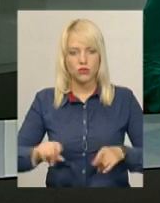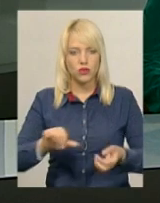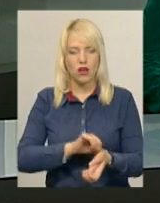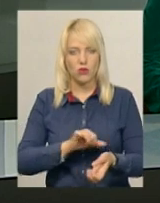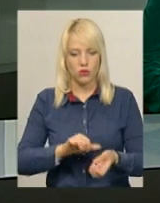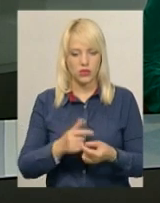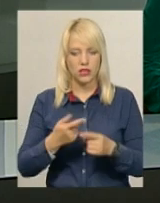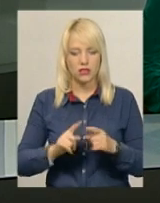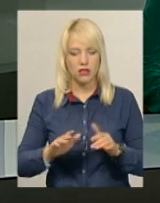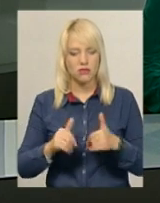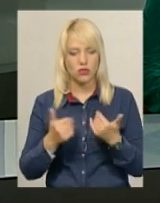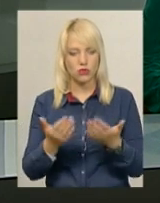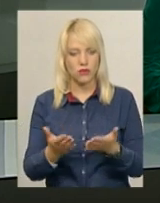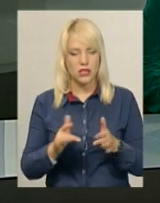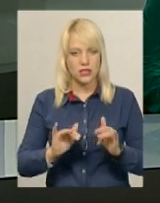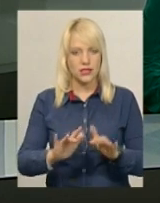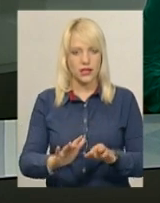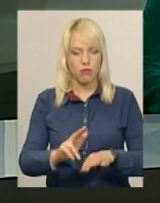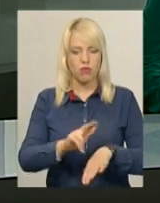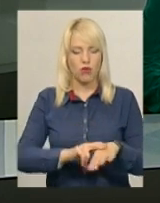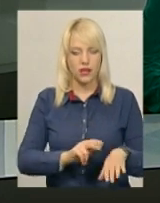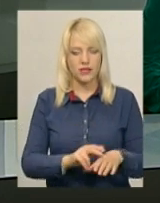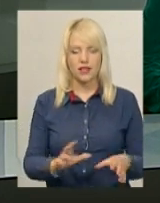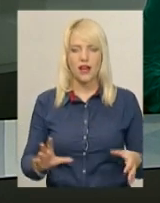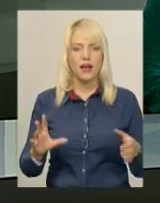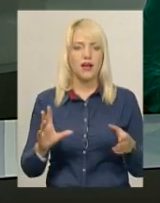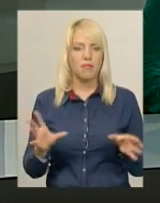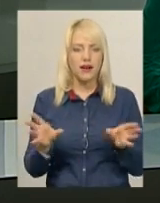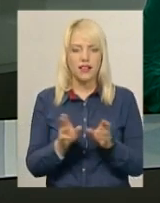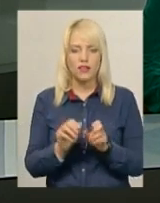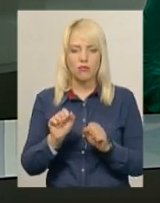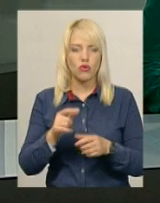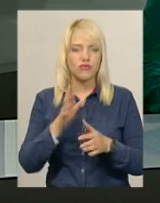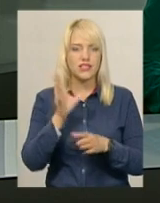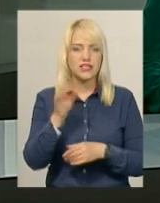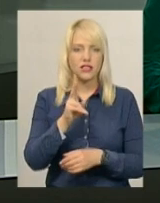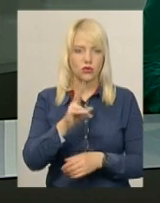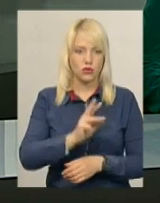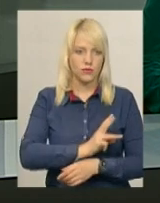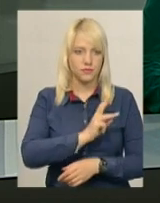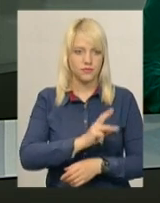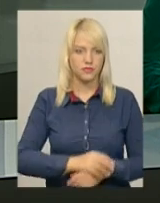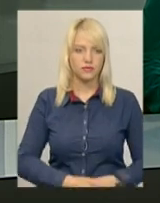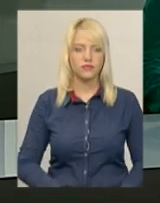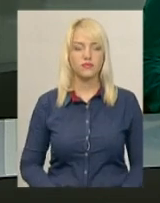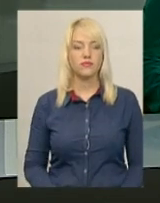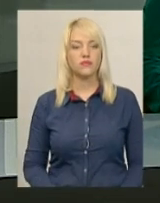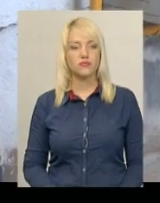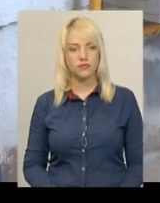Ініціювала захід поліція області. Приєднатися могли усі охочі. Тетяна Пресекар розповість докладніше.